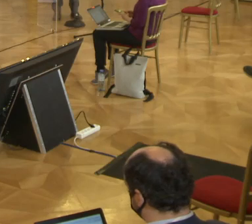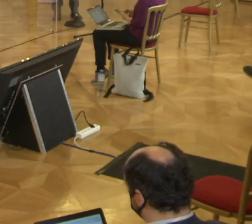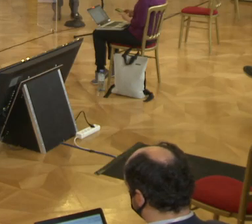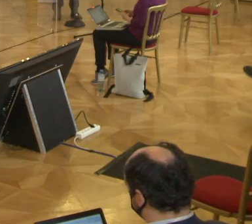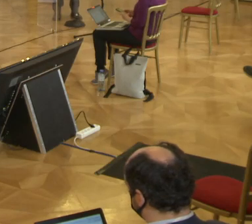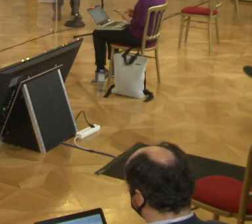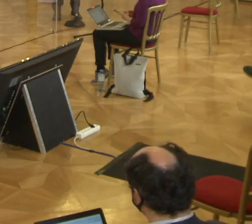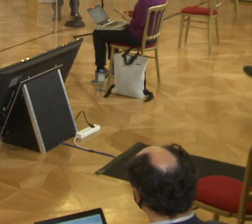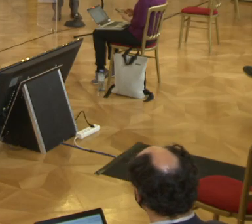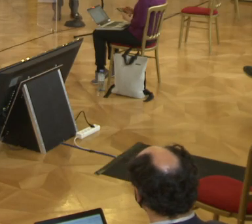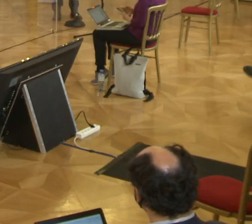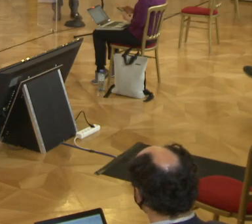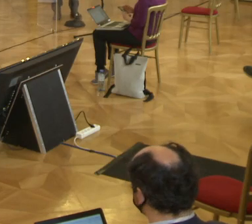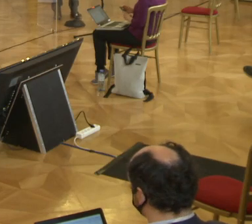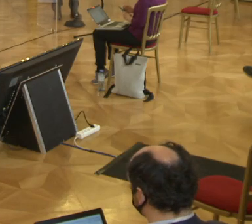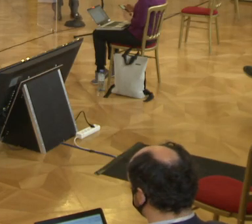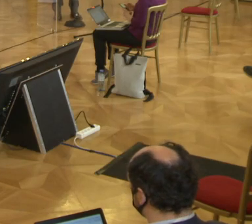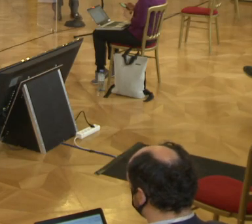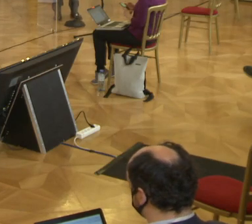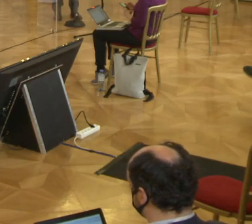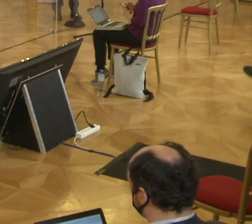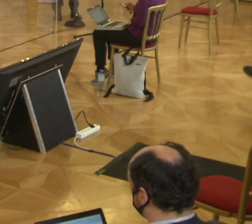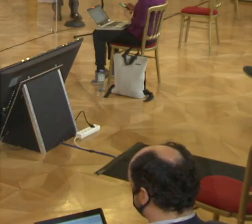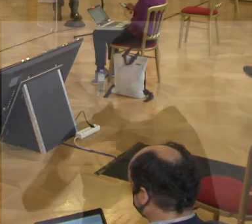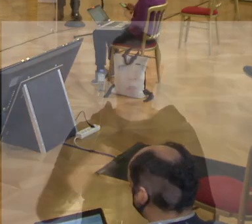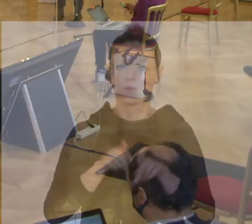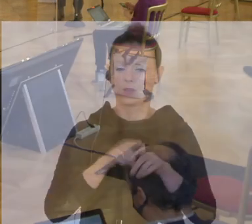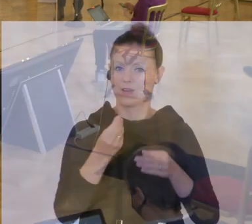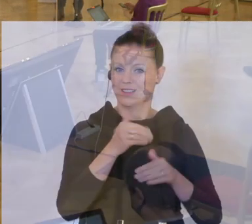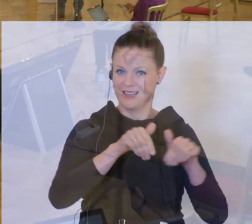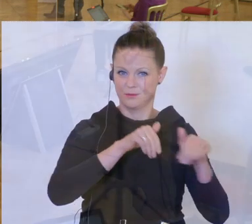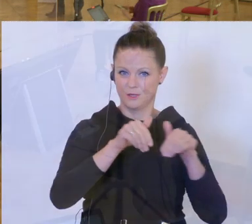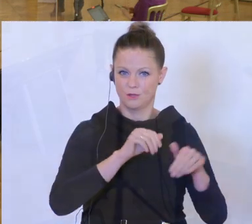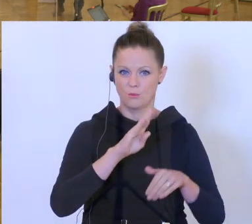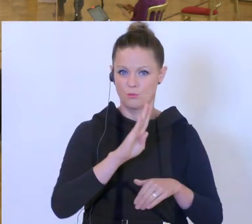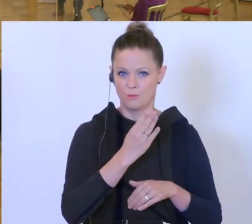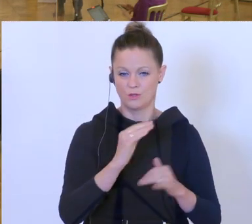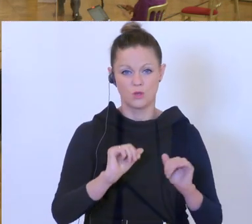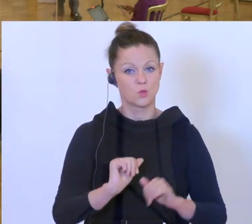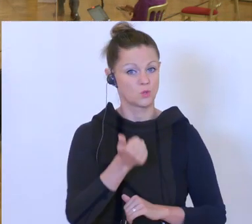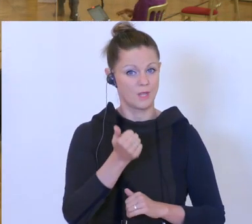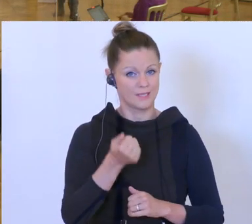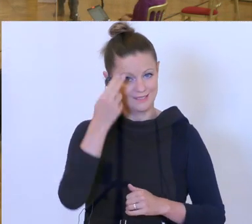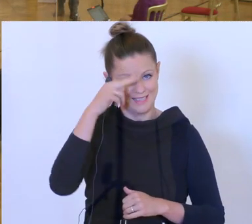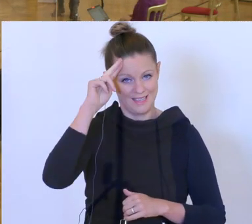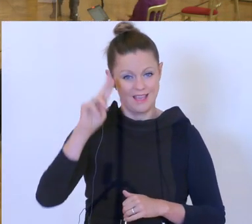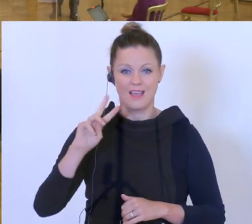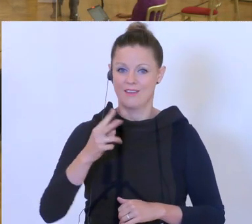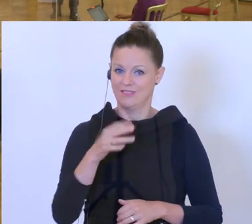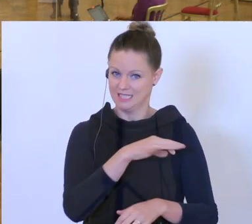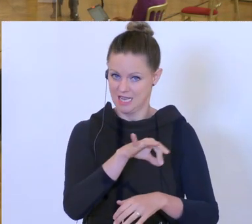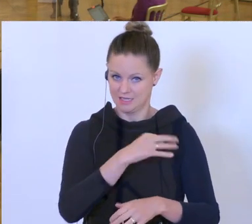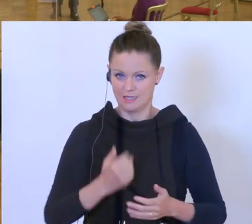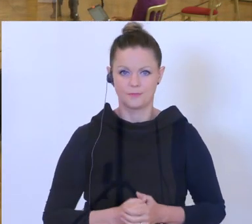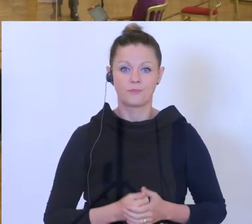zur heutigen Pressekonferenz mit Vizekanzler Werner Kugler und Finanzminister Gernot Blümel. Herr Vizekanzler bitte. Dankeschön. Danke für